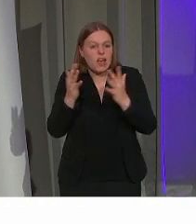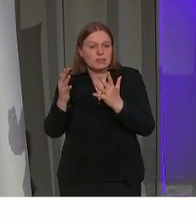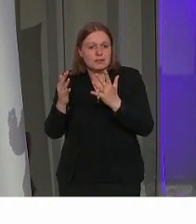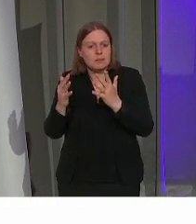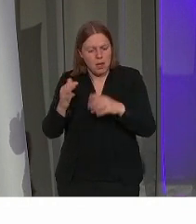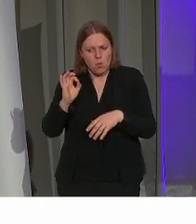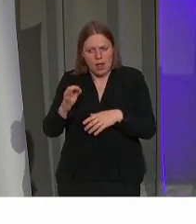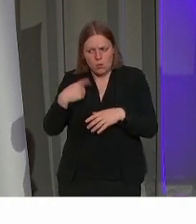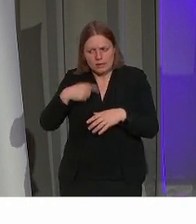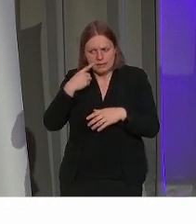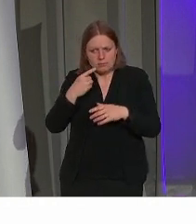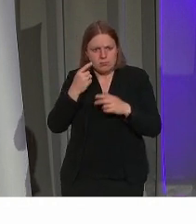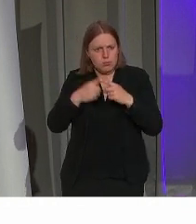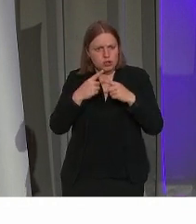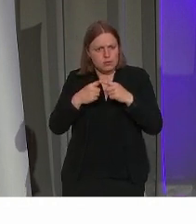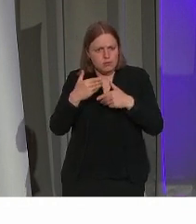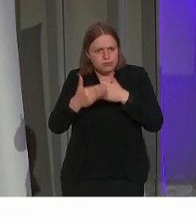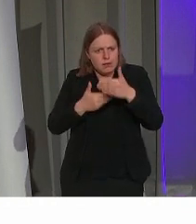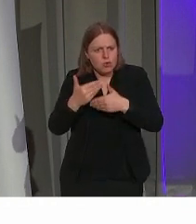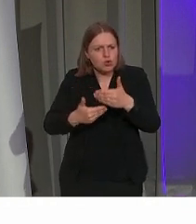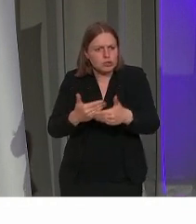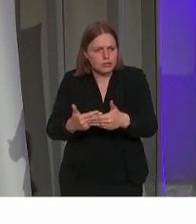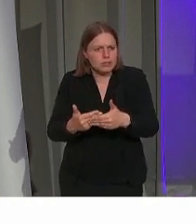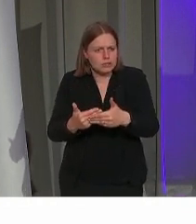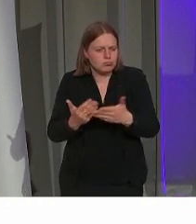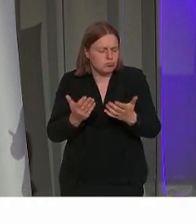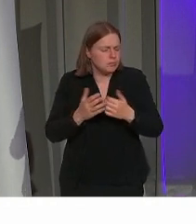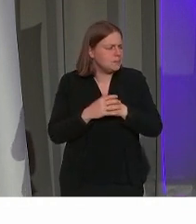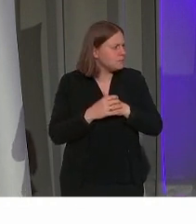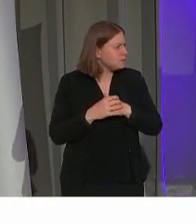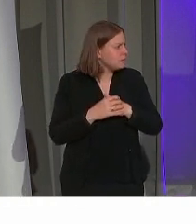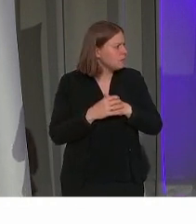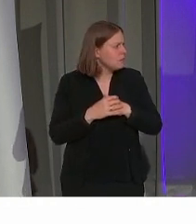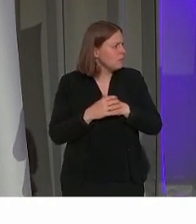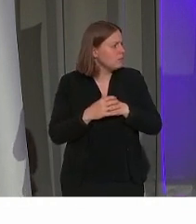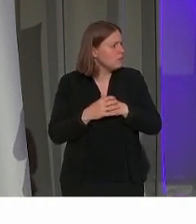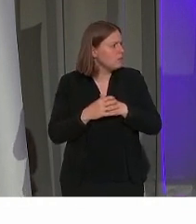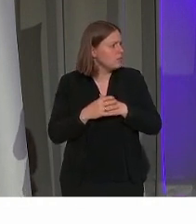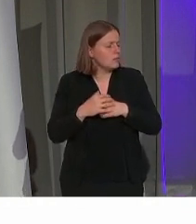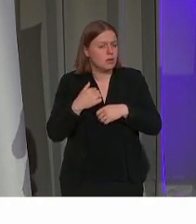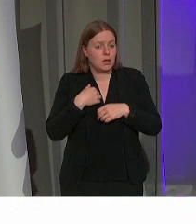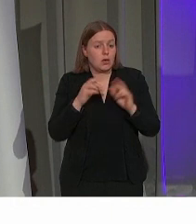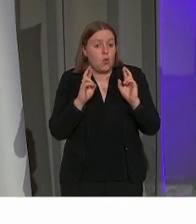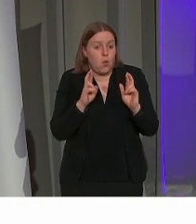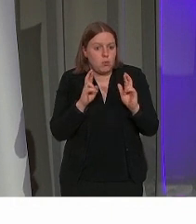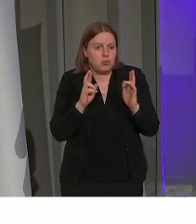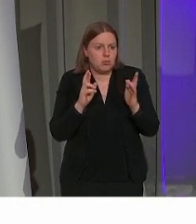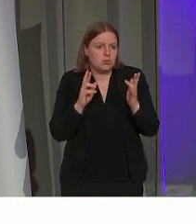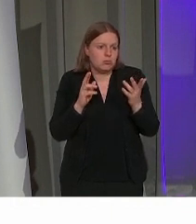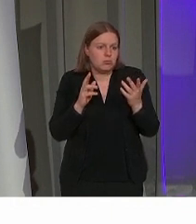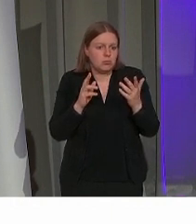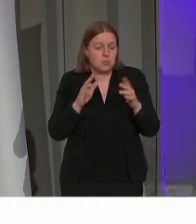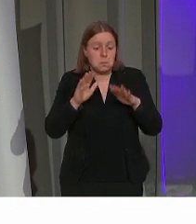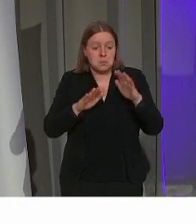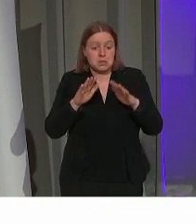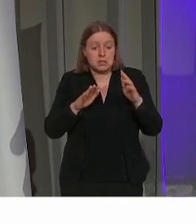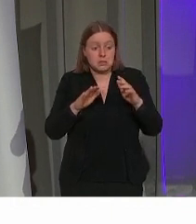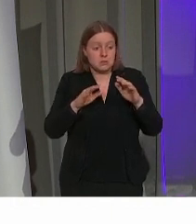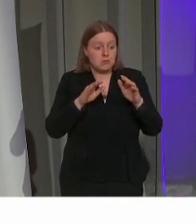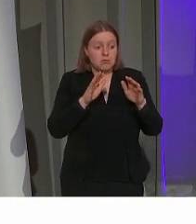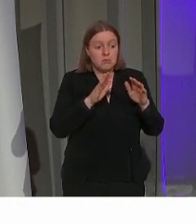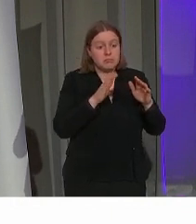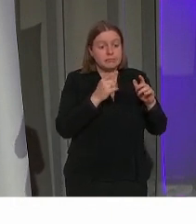goede richting aan het gaan. En zijn deze reacties steeds zeldzamer aan het worden. Ik zou durven beren en ik hoop al sinds van harte dat voor hetzelfde geld vanuit de